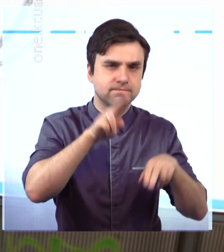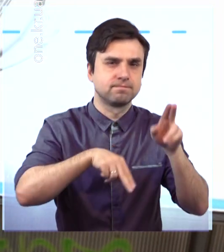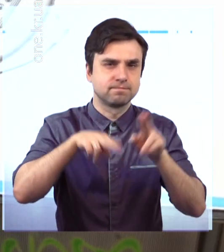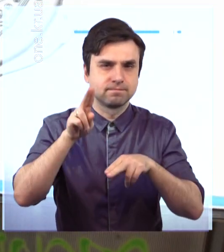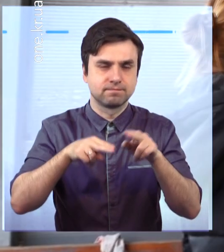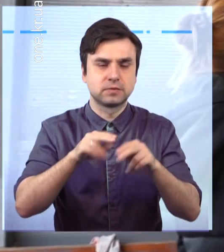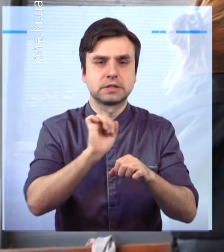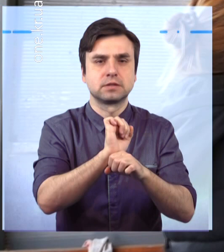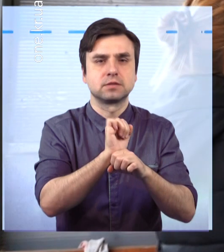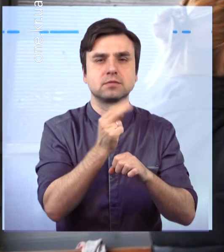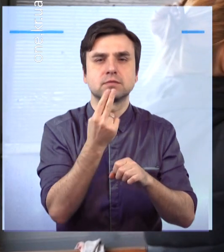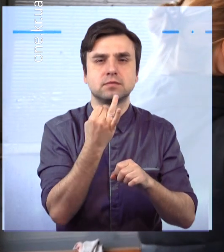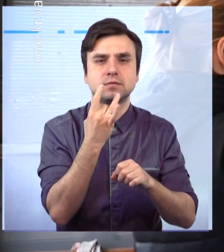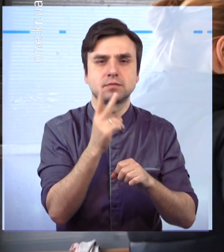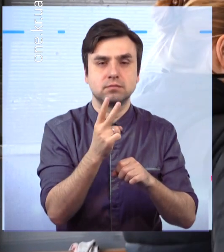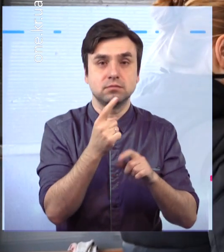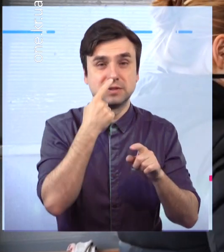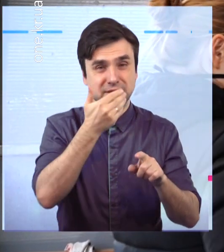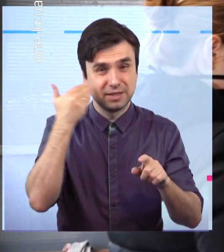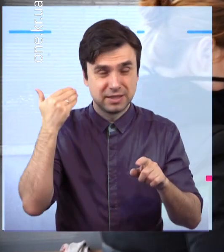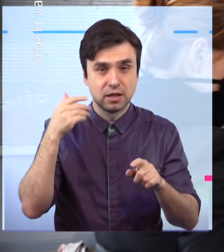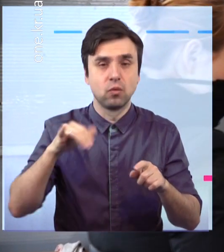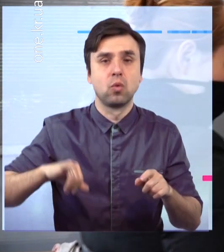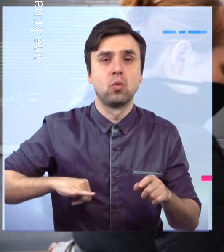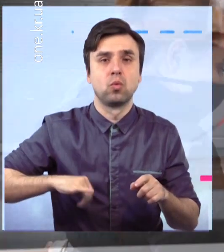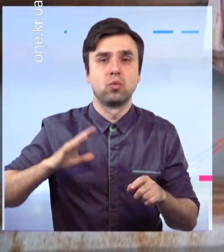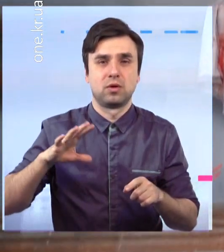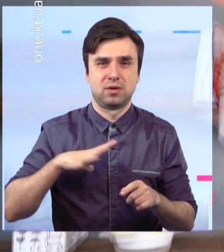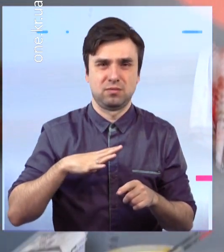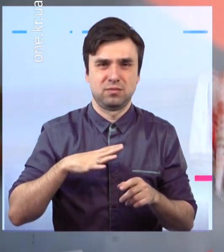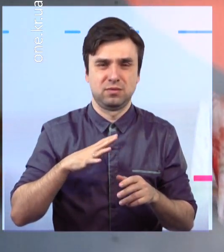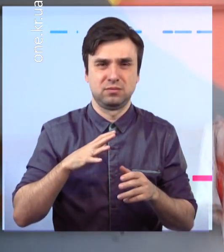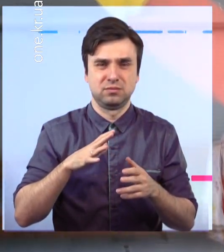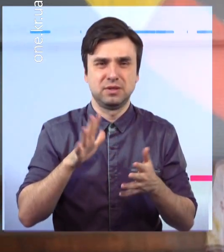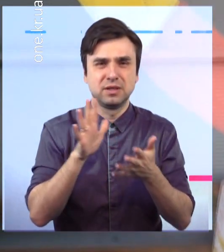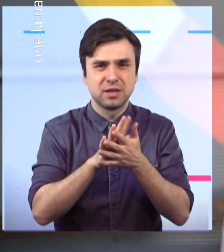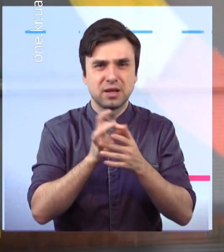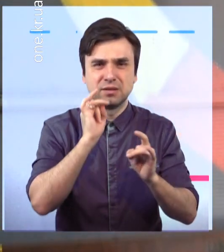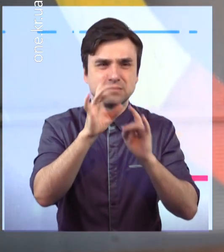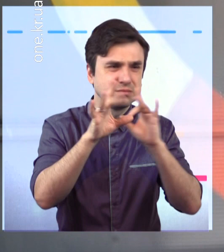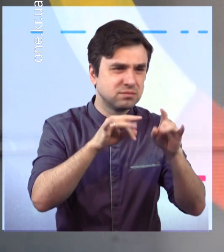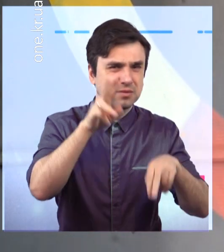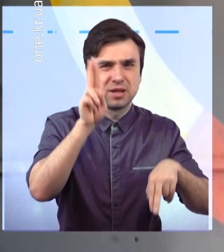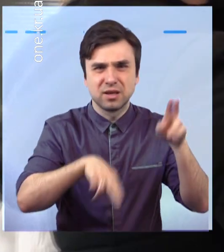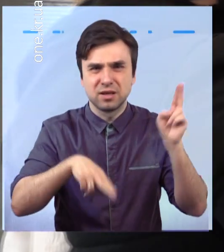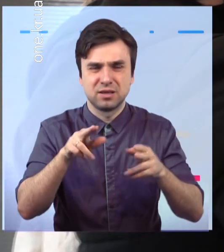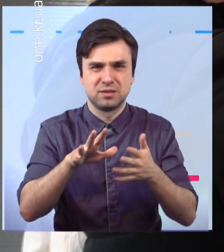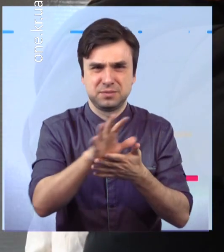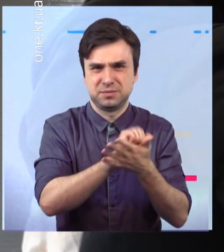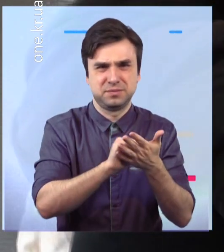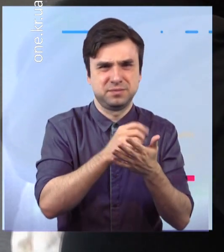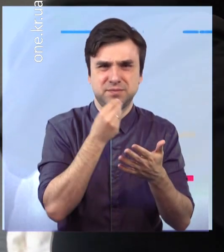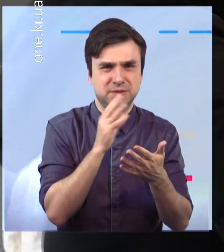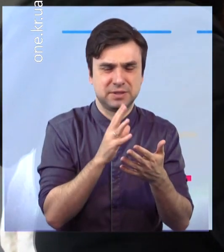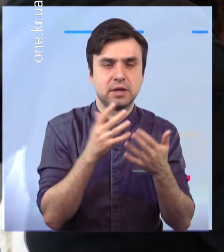донедавна вона була розмальована вуличними вандалами. А тепер на ній мають з'явитись кольорові узори, які нагадуватимуть логотип Кривого Рогу. Каже,